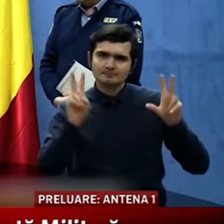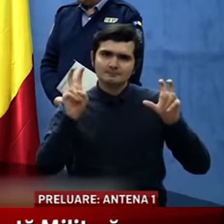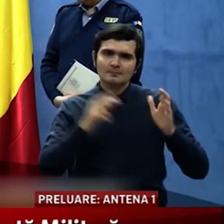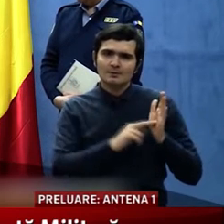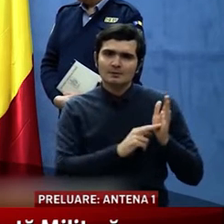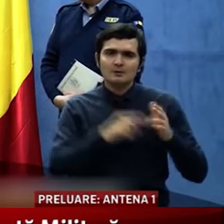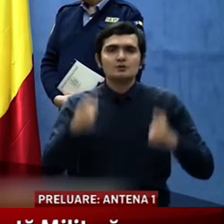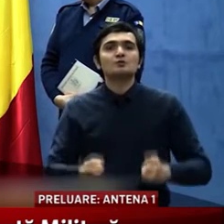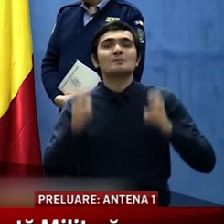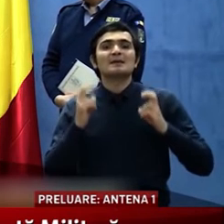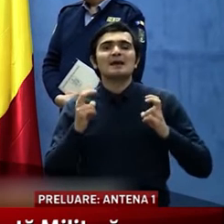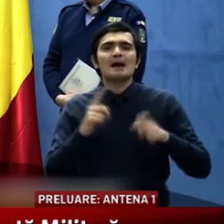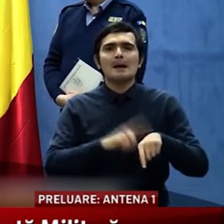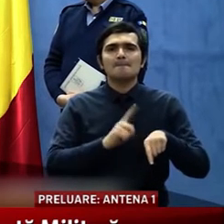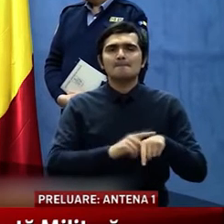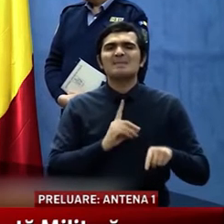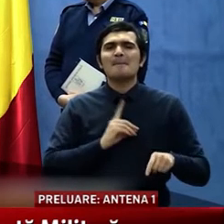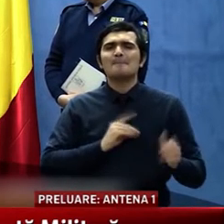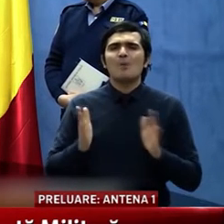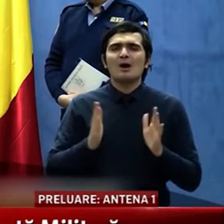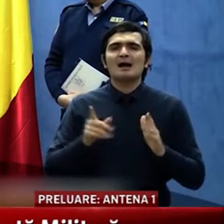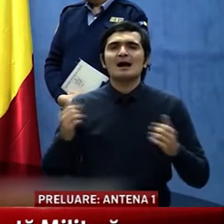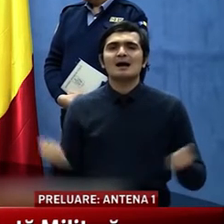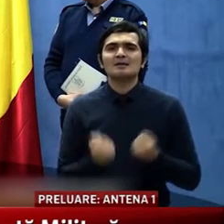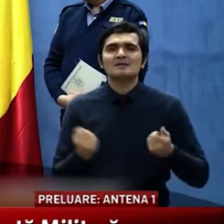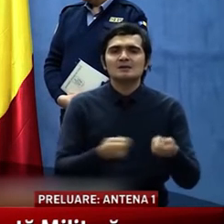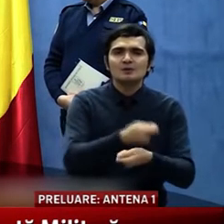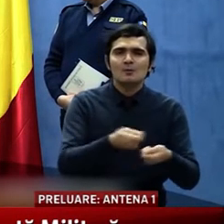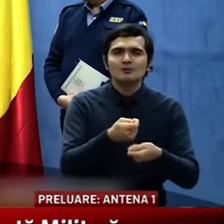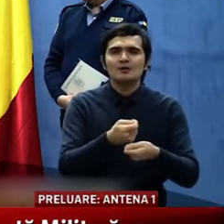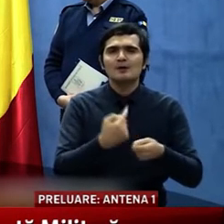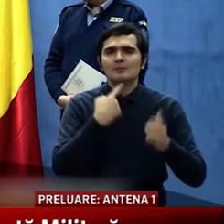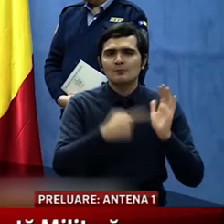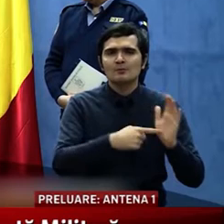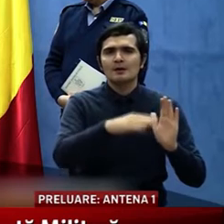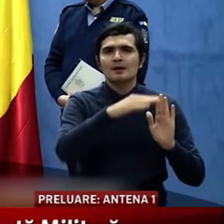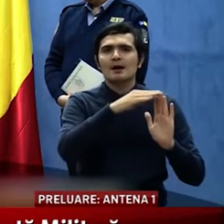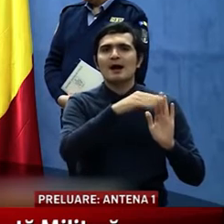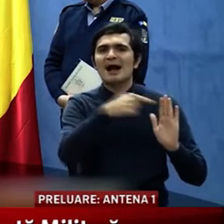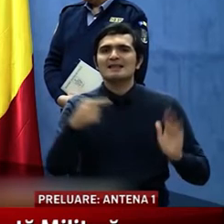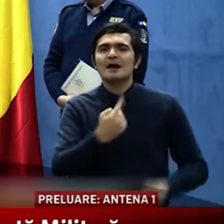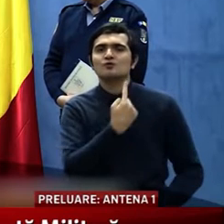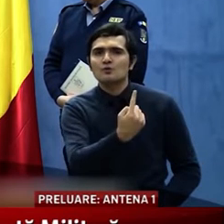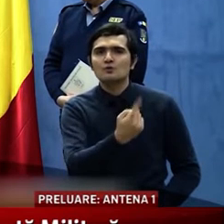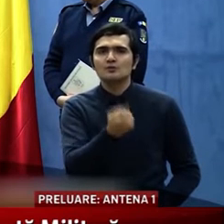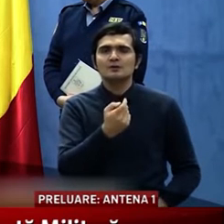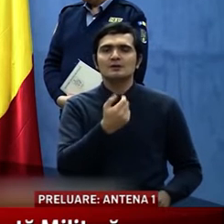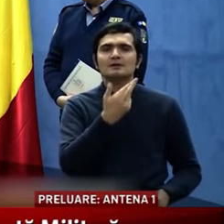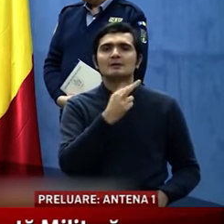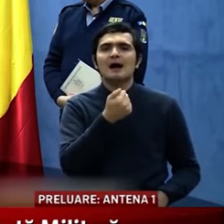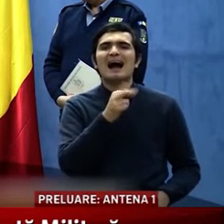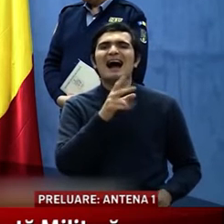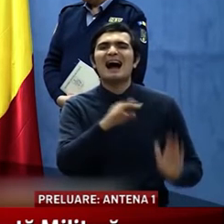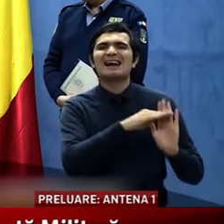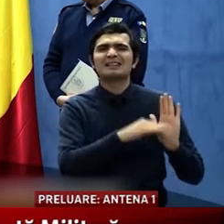Suspendarea temporară a activității comerciale potrivit aliniatului 1 de la articolul care